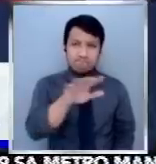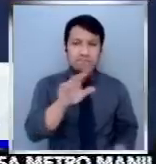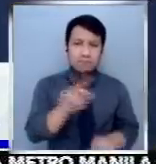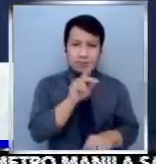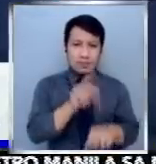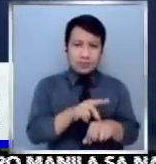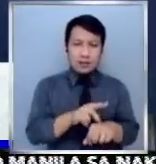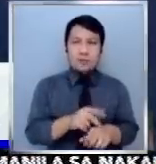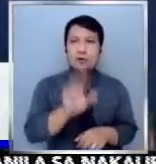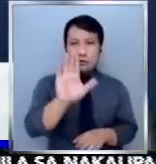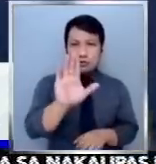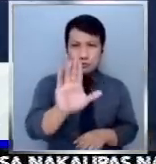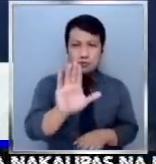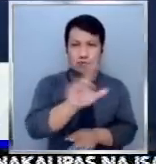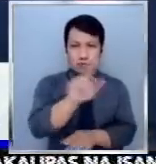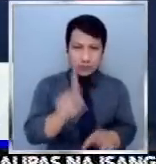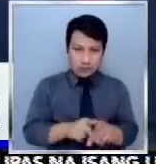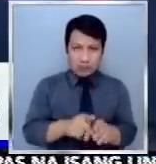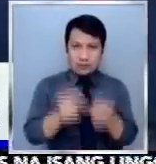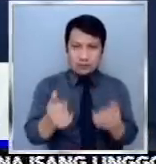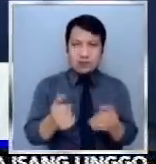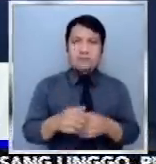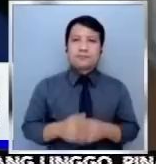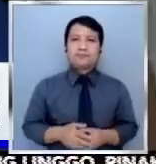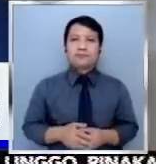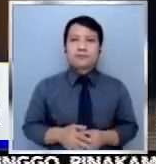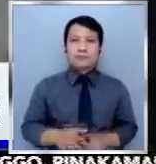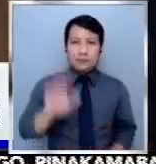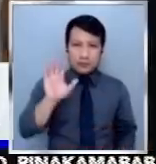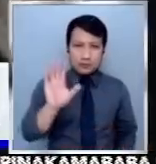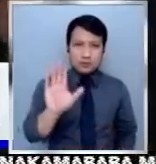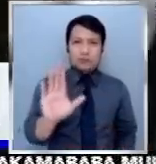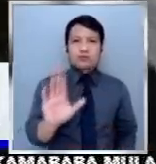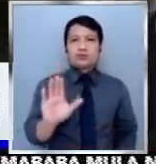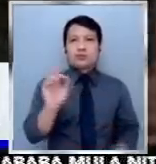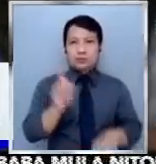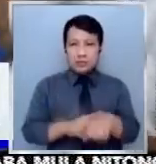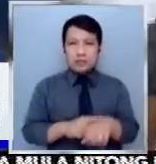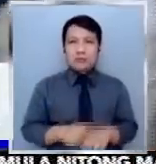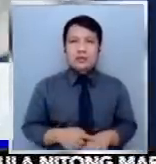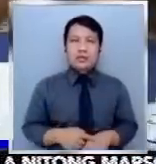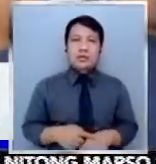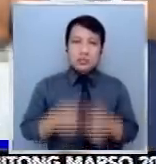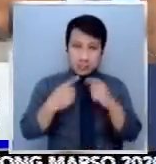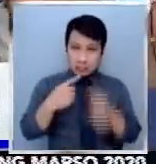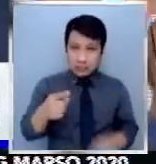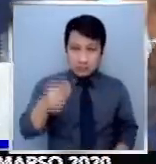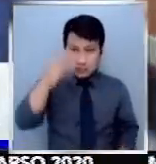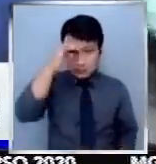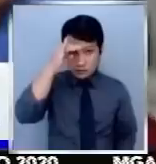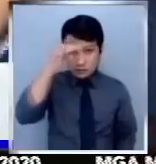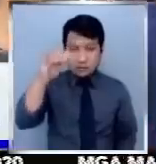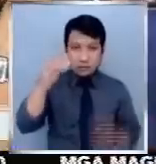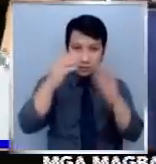is your participation. This is your bet. Sa panayam sinabi ni Moreno na pabor siya sa hakbang